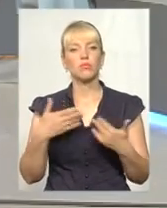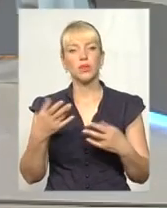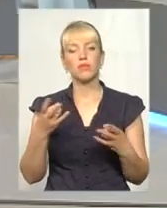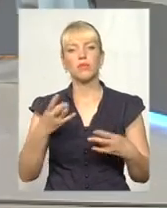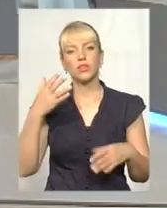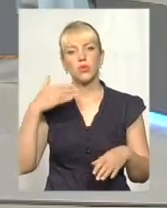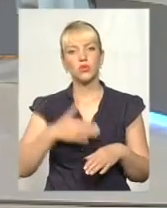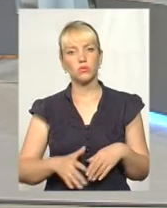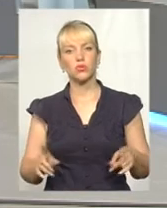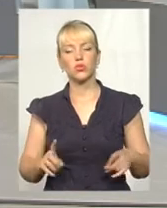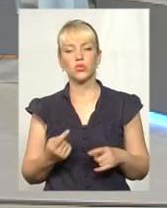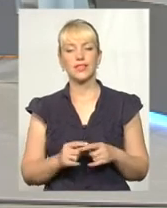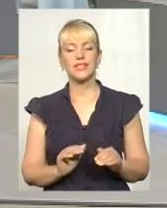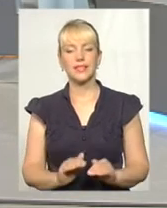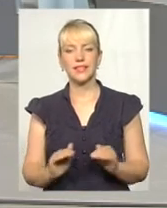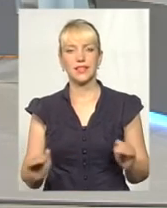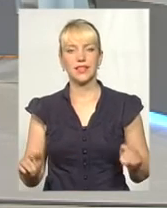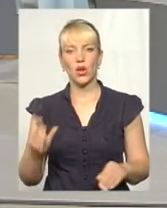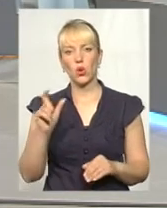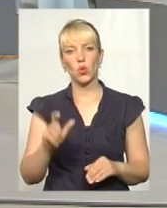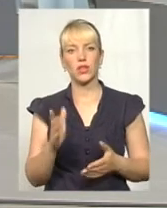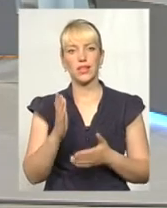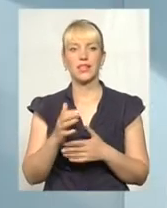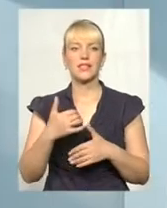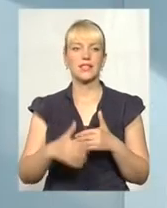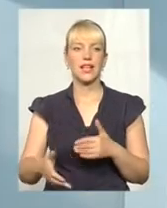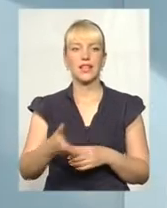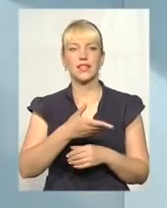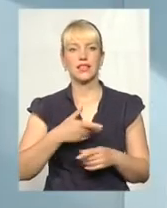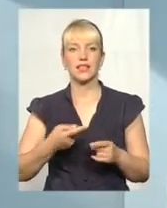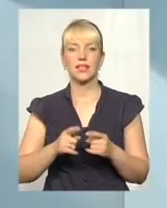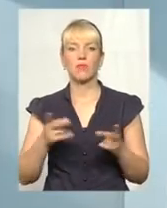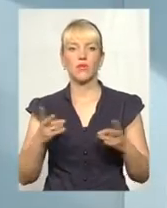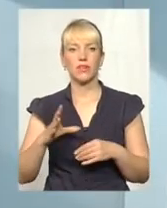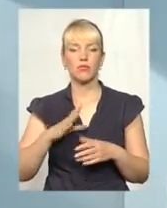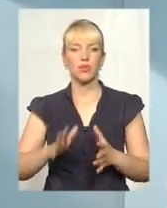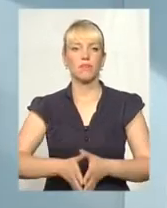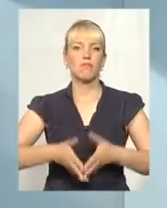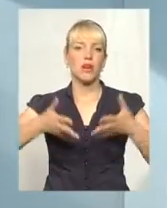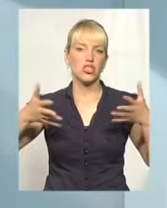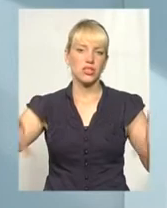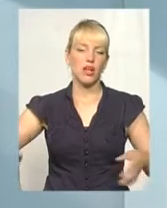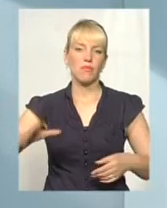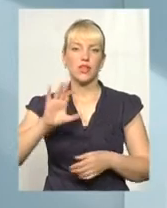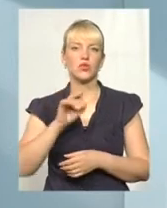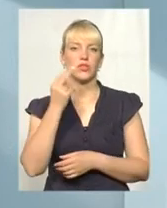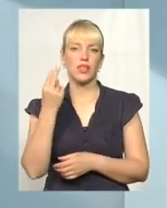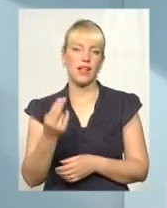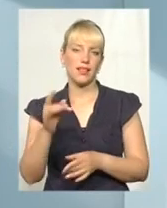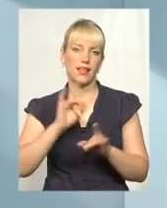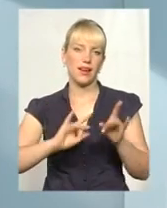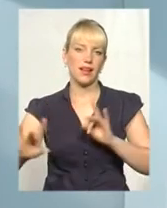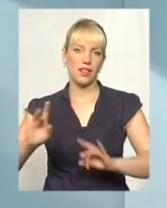розуміти, що ці дітки, люди, є серед нас. Це повинна бути така масштабна соціальна реклама,